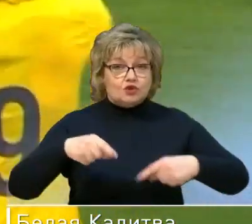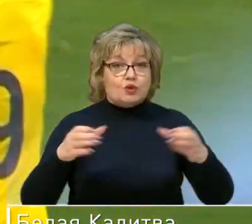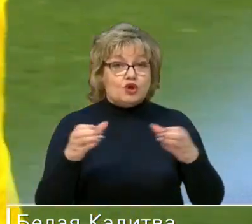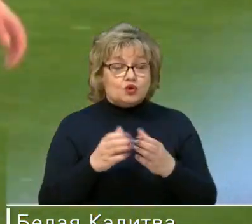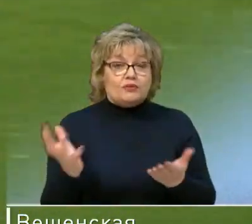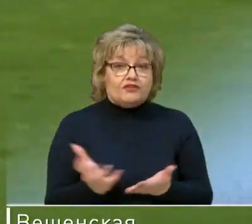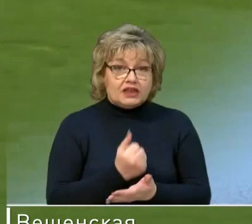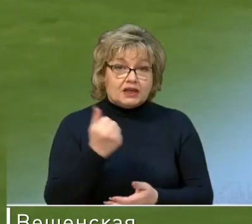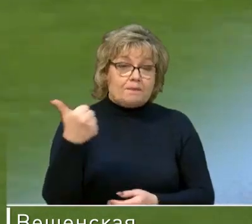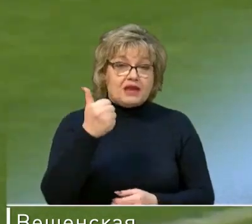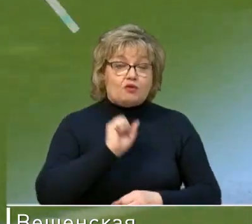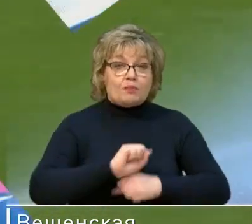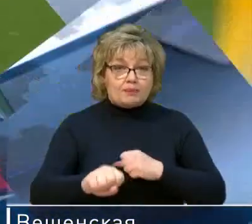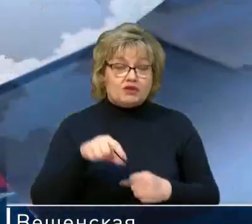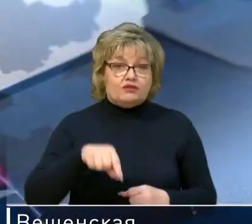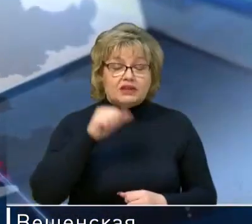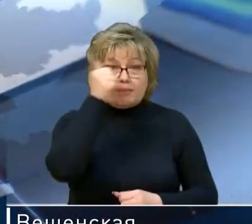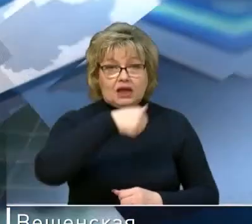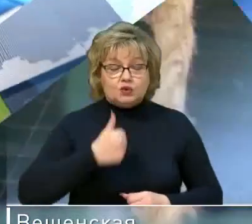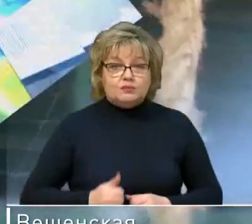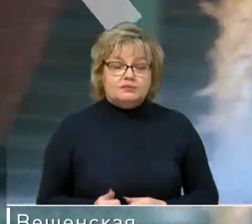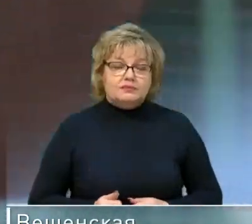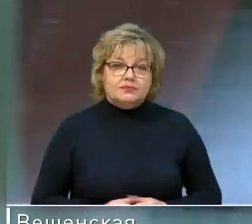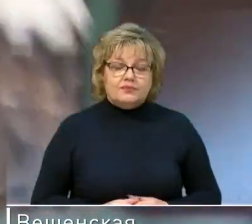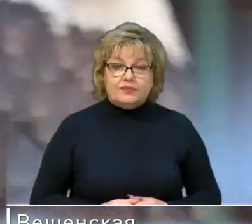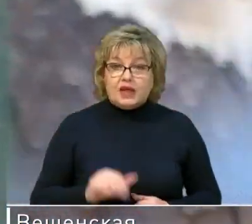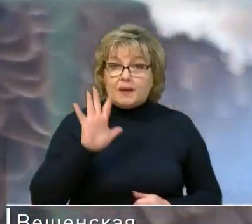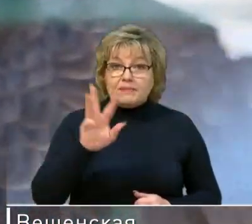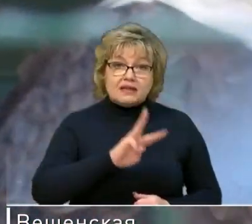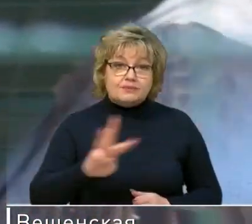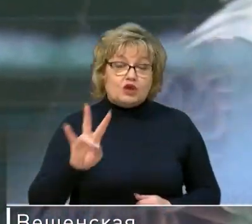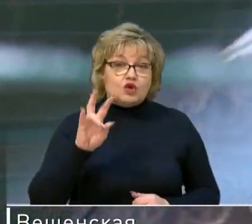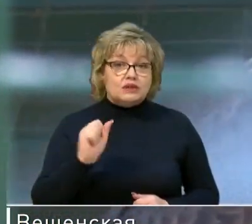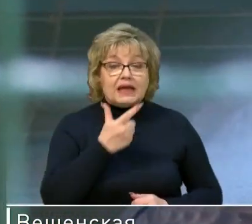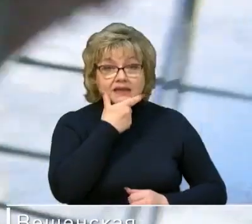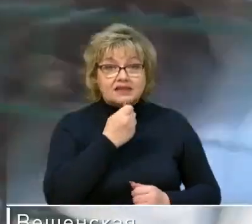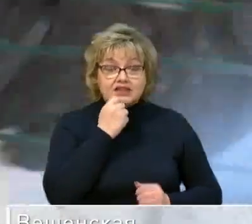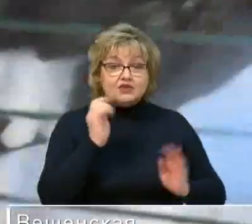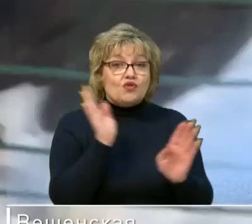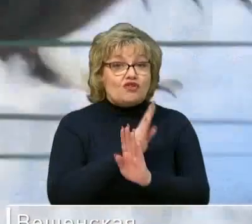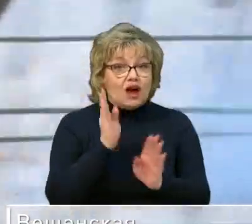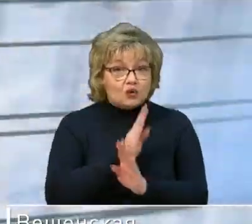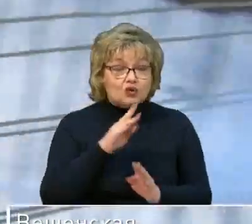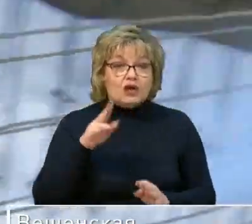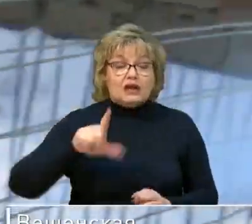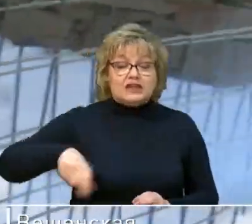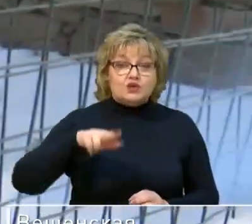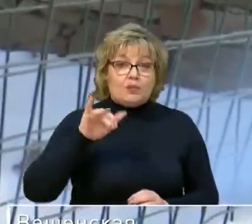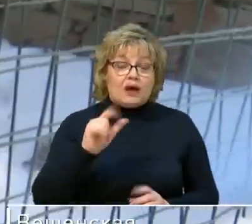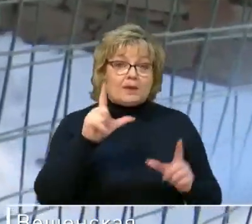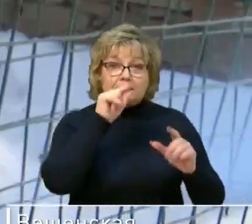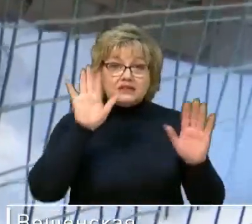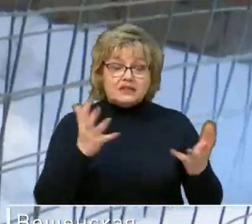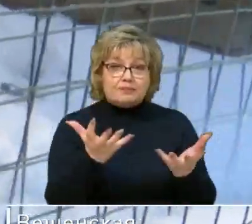клуб Ростов одержал первую победу в этом году. 5 миллионов на экзотическую фауну Донской парк птиц получил